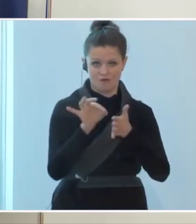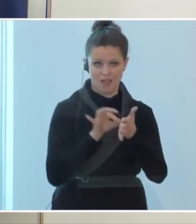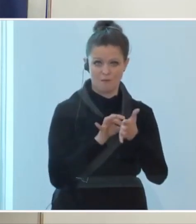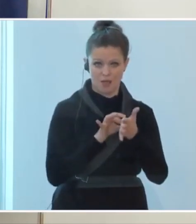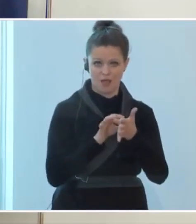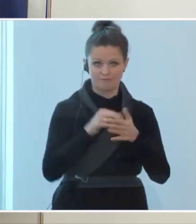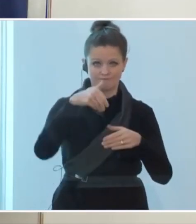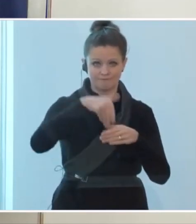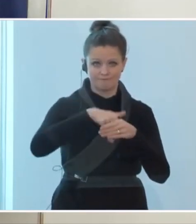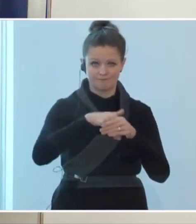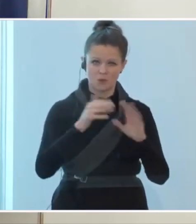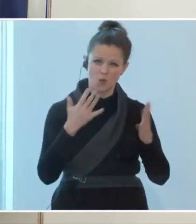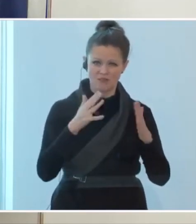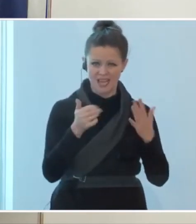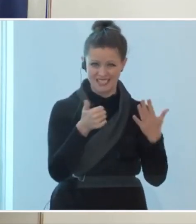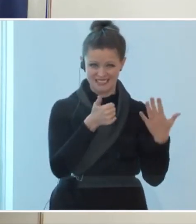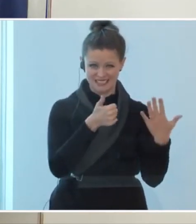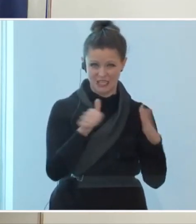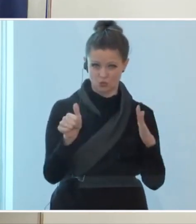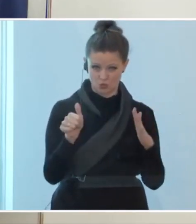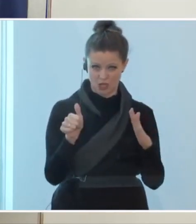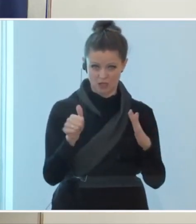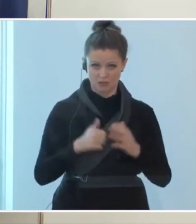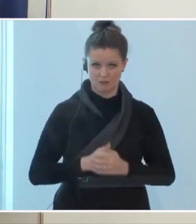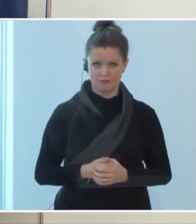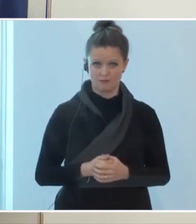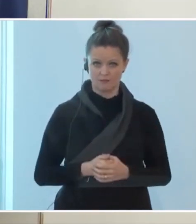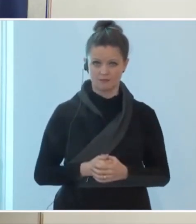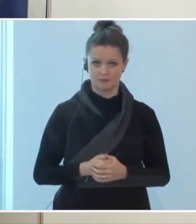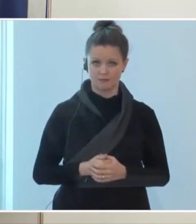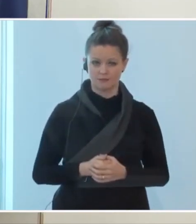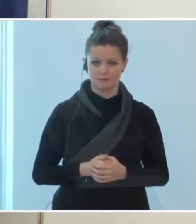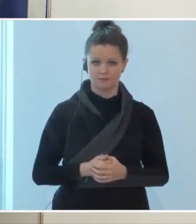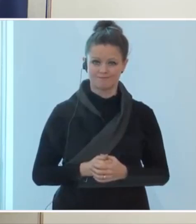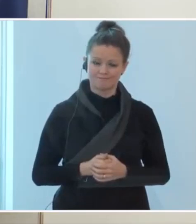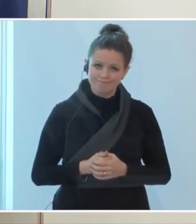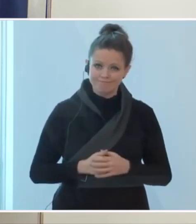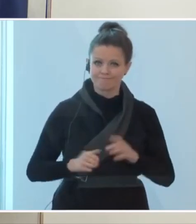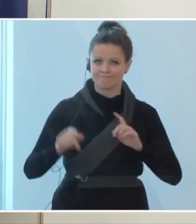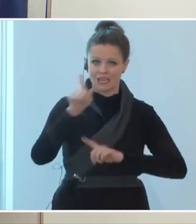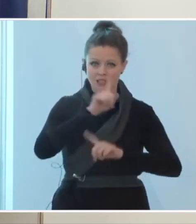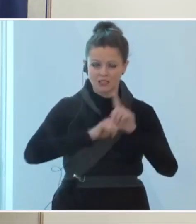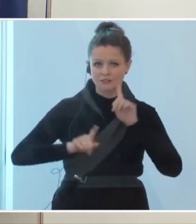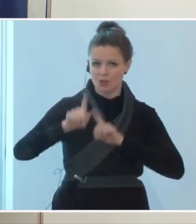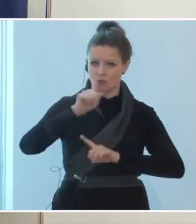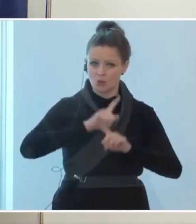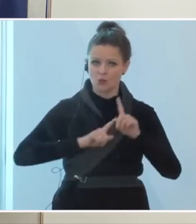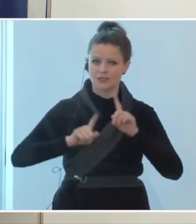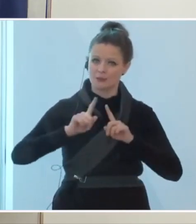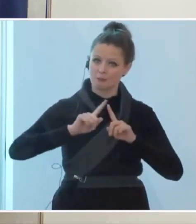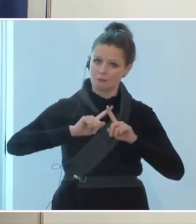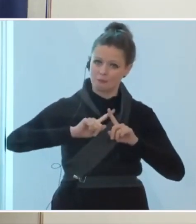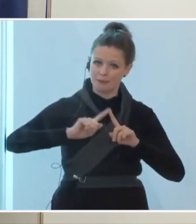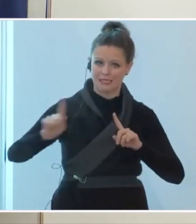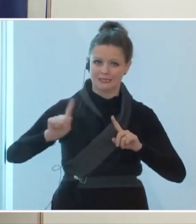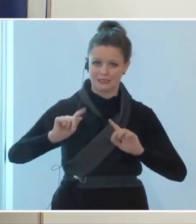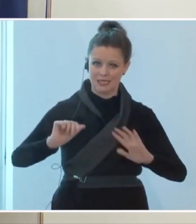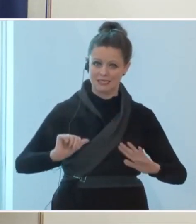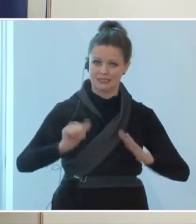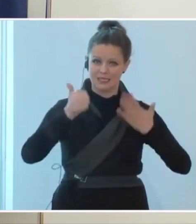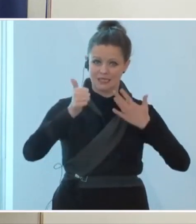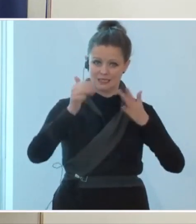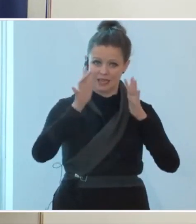von rund 600. Wir werden aller Voraussicht nach bis zum 6.